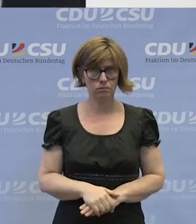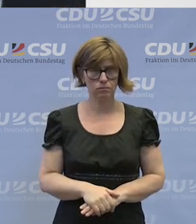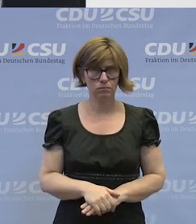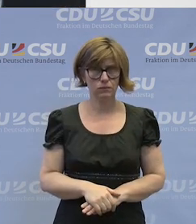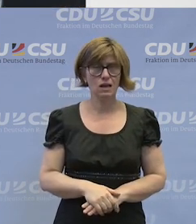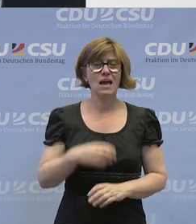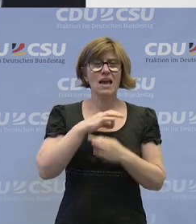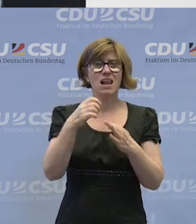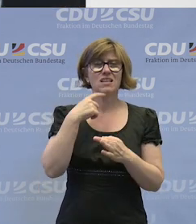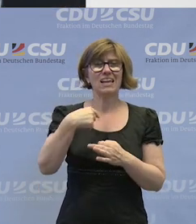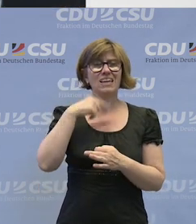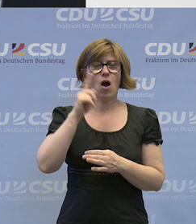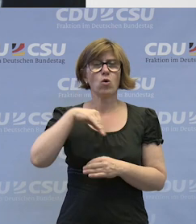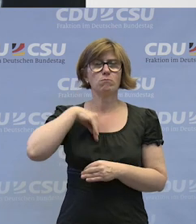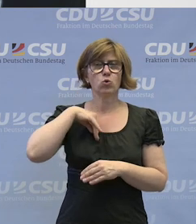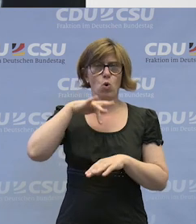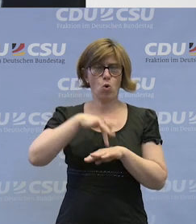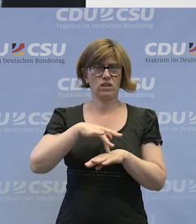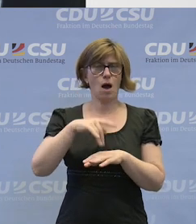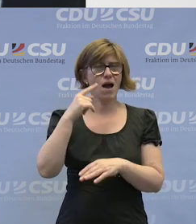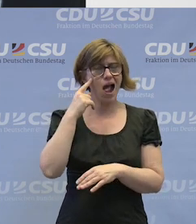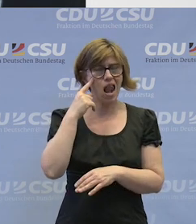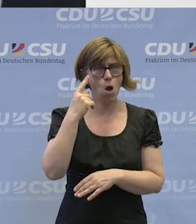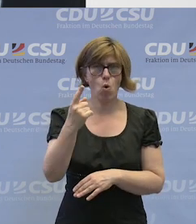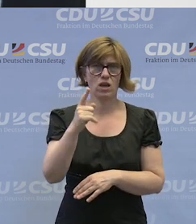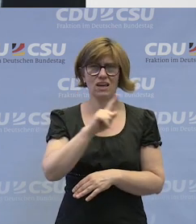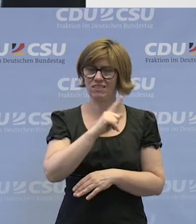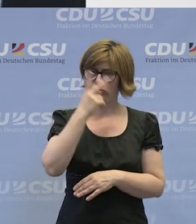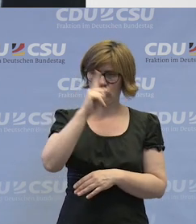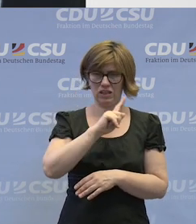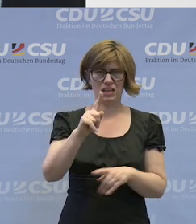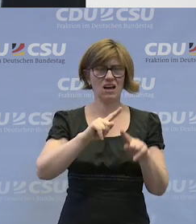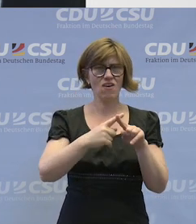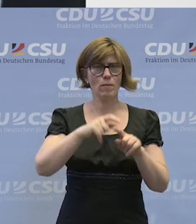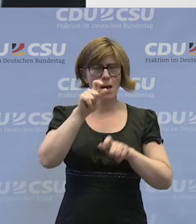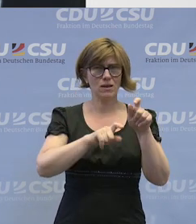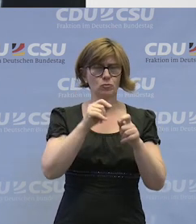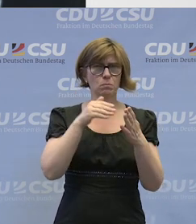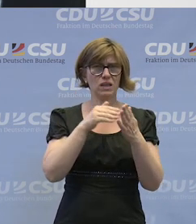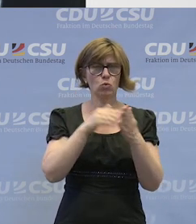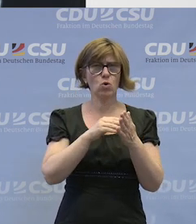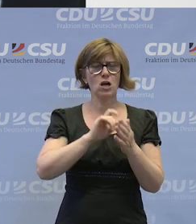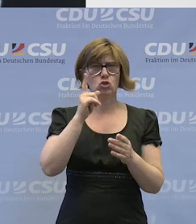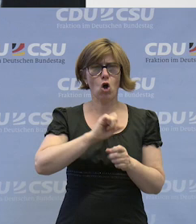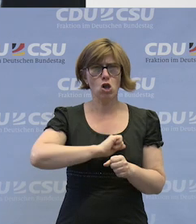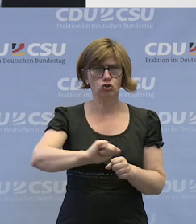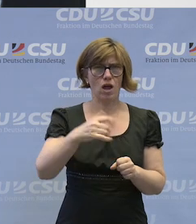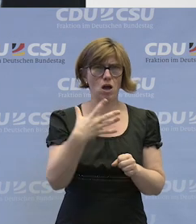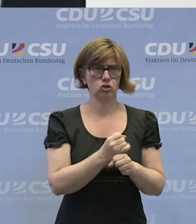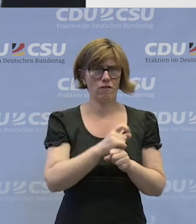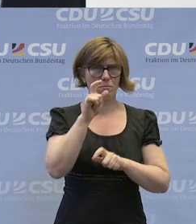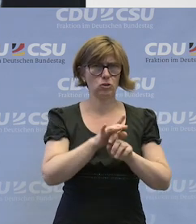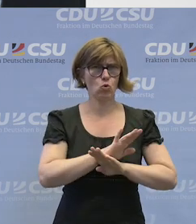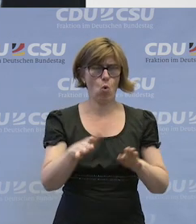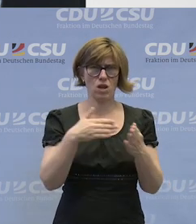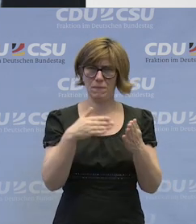Also ich muss ganz ehrlich sagen, ich bin ja auch Psychologin, aber es hat mir von der Logik her nie eingeleuchtet, wieso ein Mensch mit Behinderung das schneller schaffen soll wie ein Mensch ohne